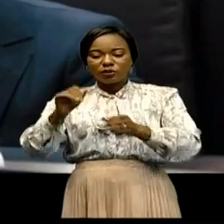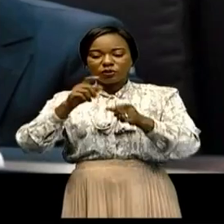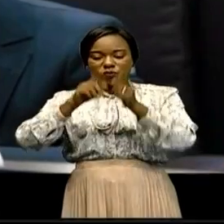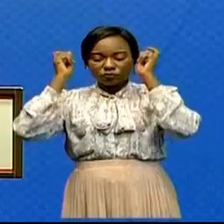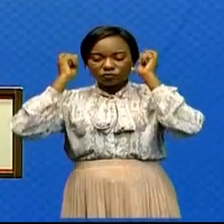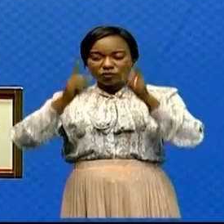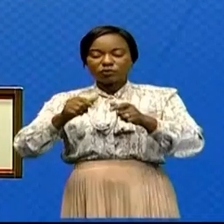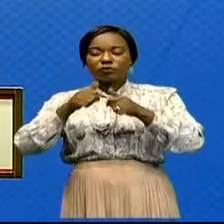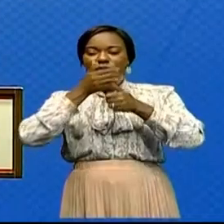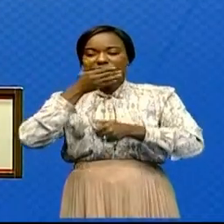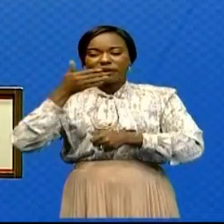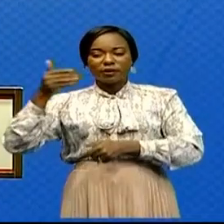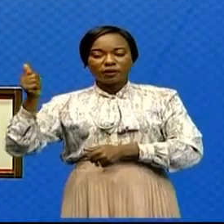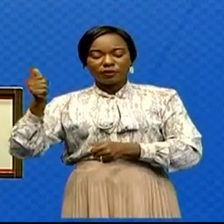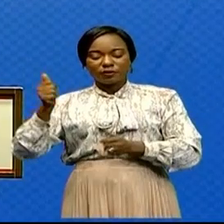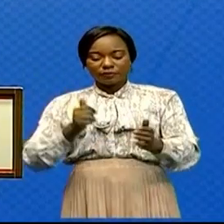qualité.